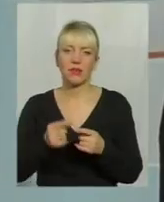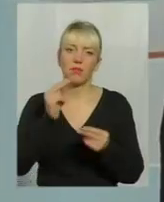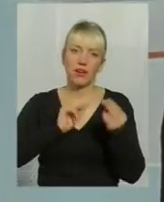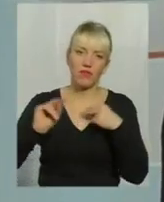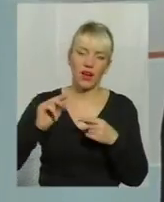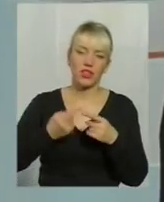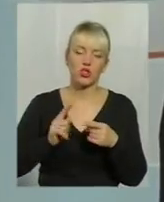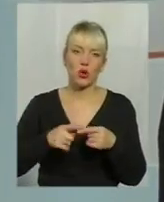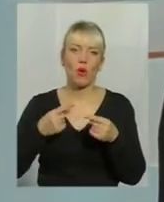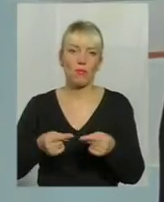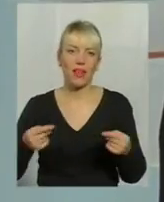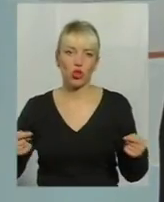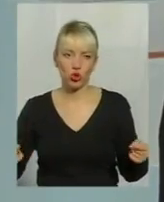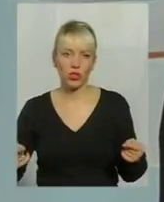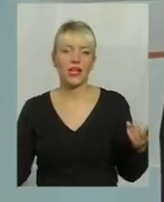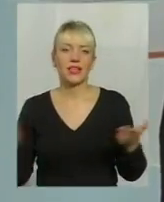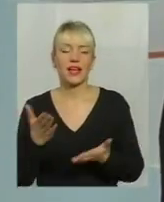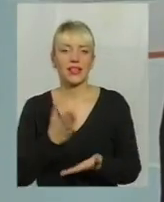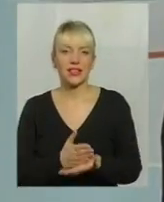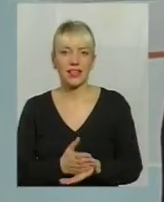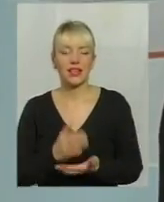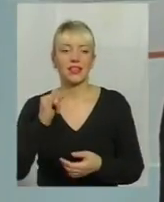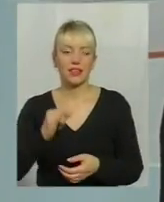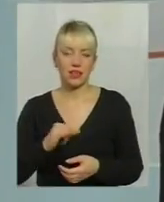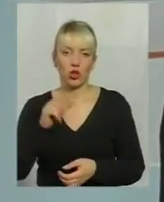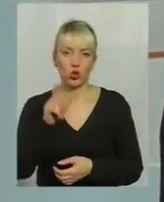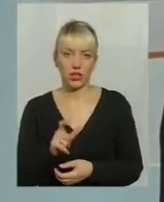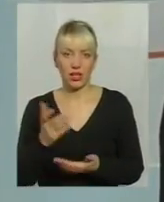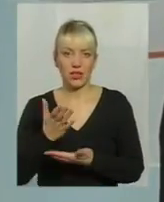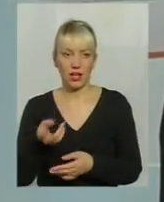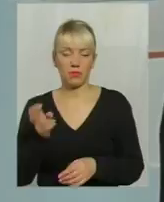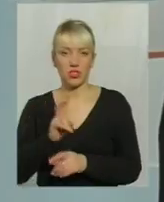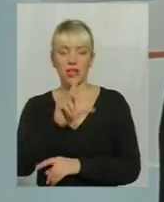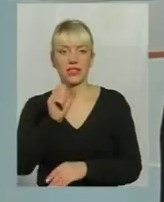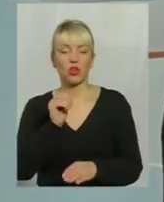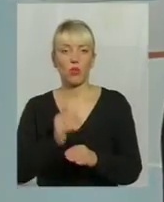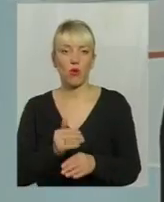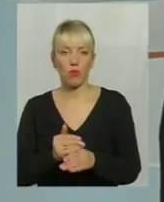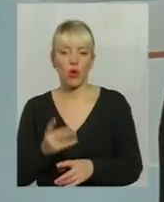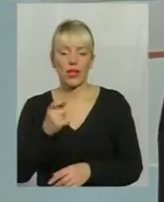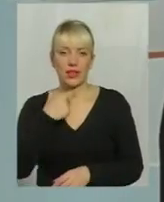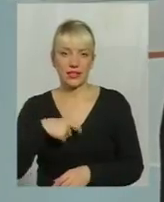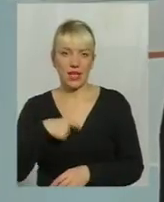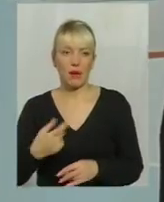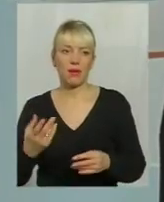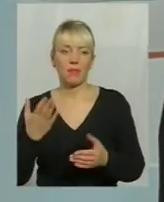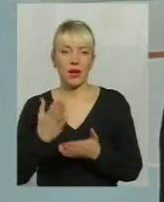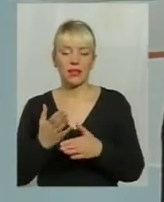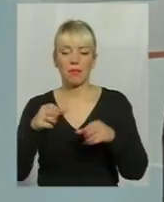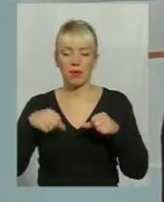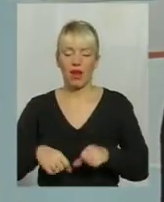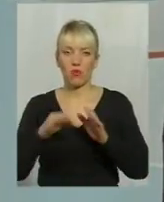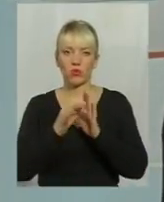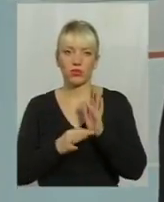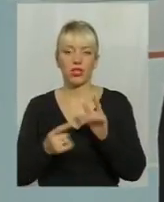цього методу, який є. І знову таки, людина, яка прийшла за допомогою, вона для себе має право оцінити, чи вона